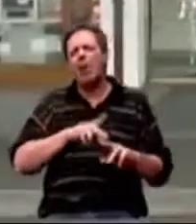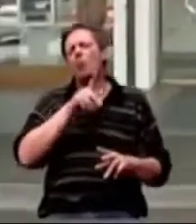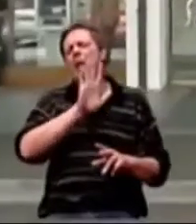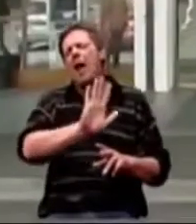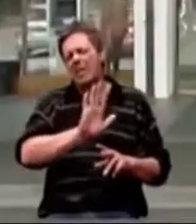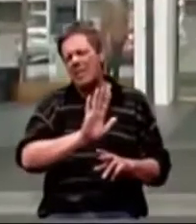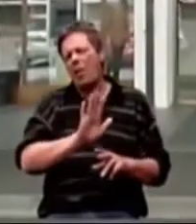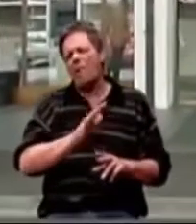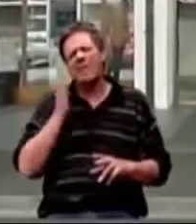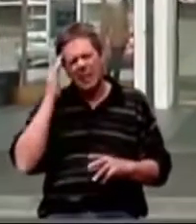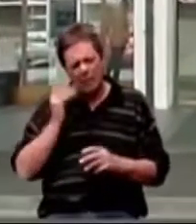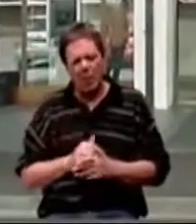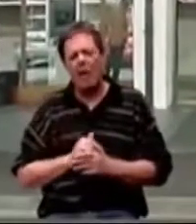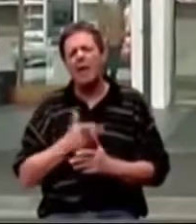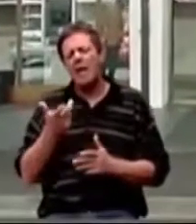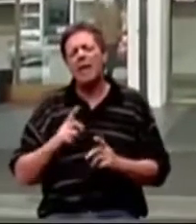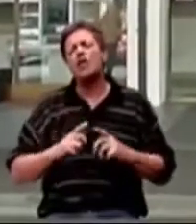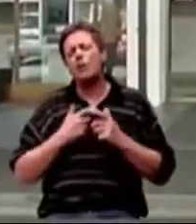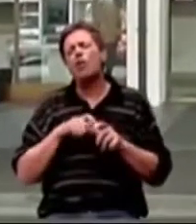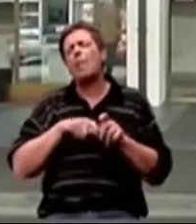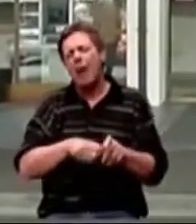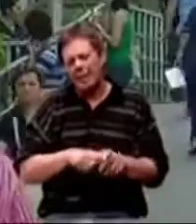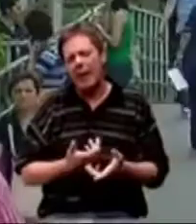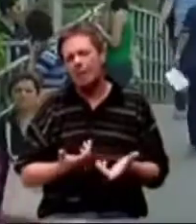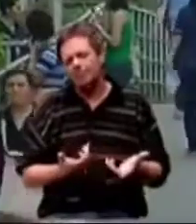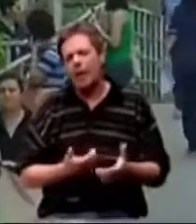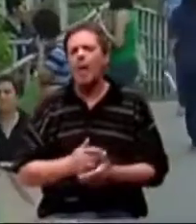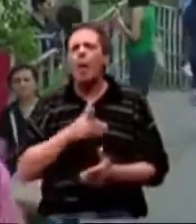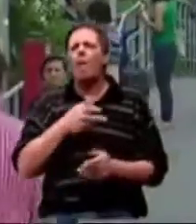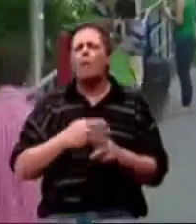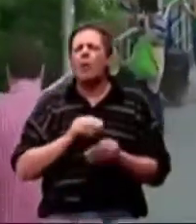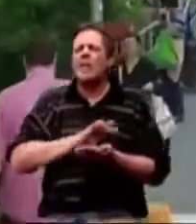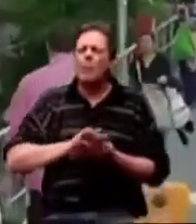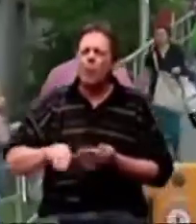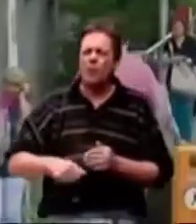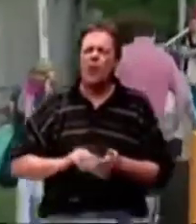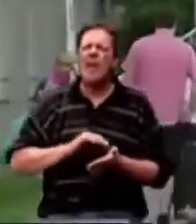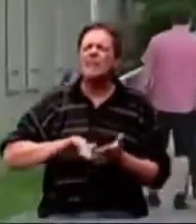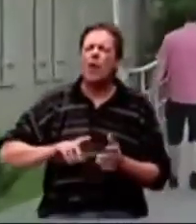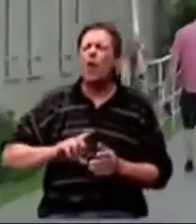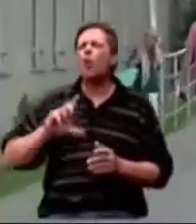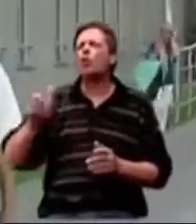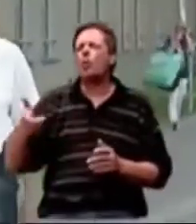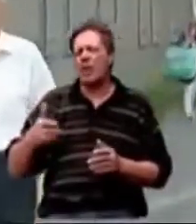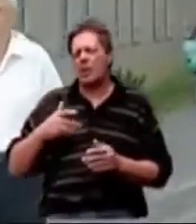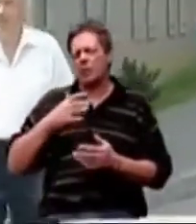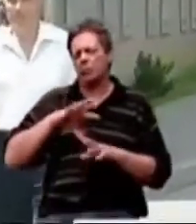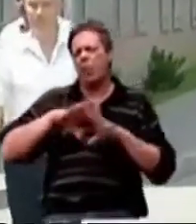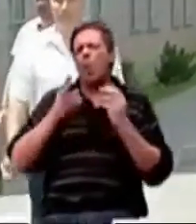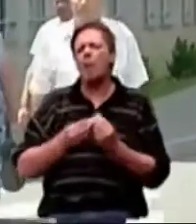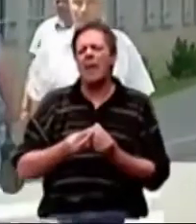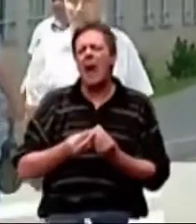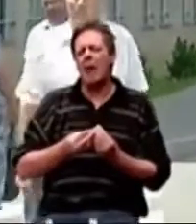partnere koji se svakodnevno susreću s potrebama njihovih najbližih. Ova boles je posebna i izdvojena od svih drugih oblika demencije jer je